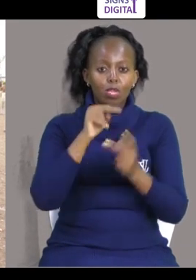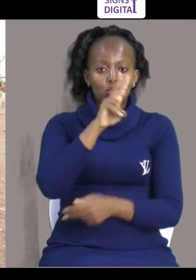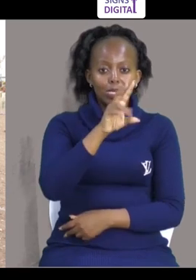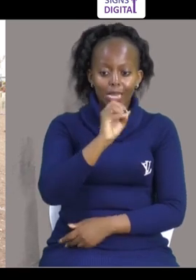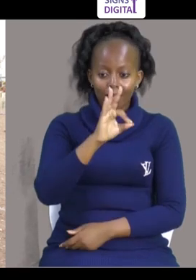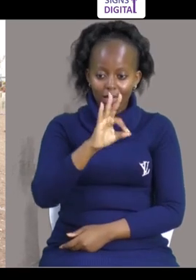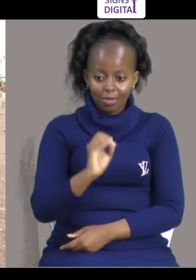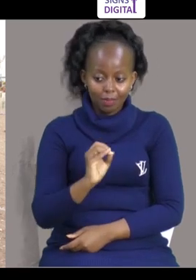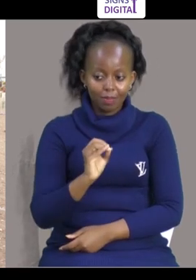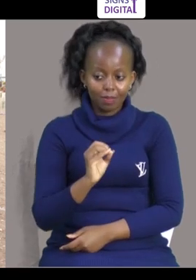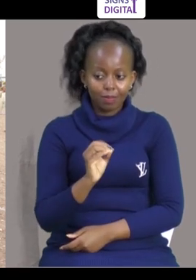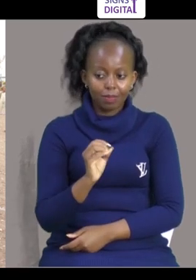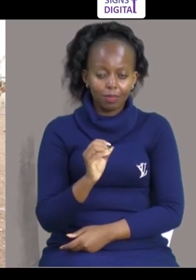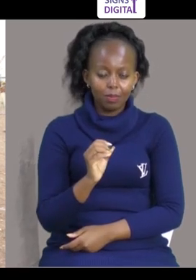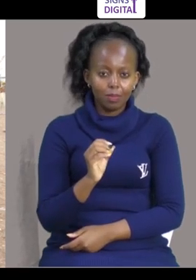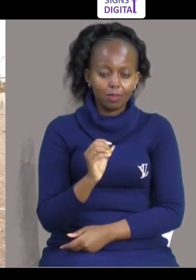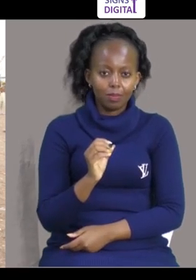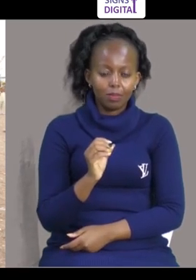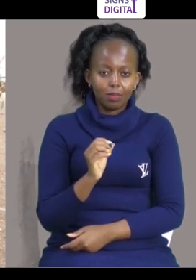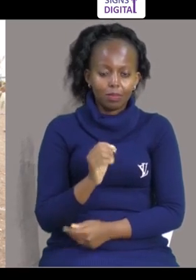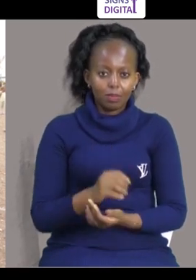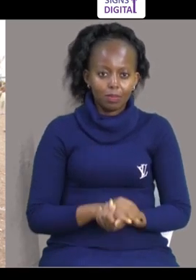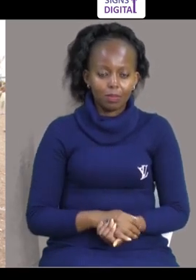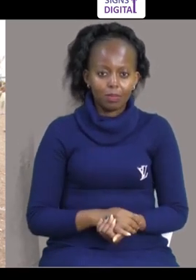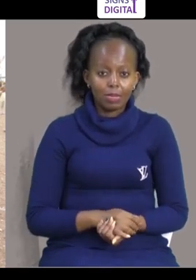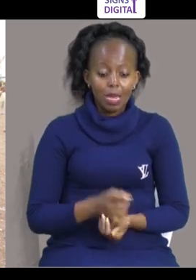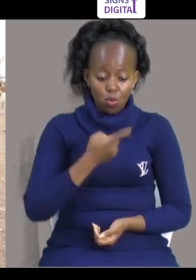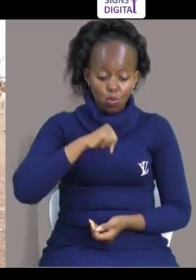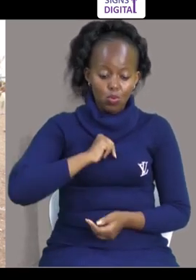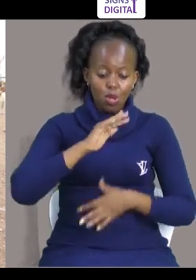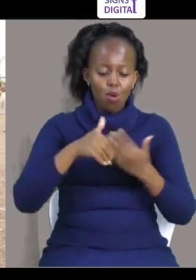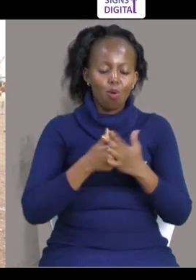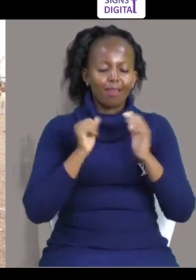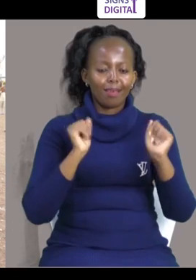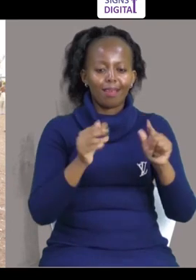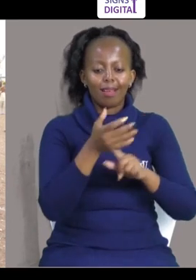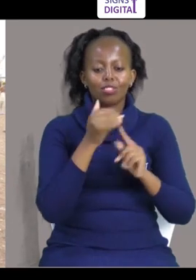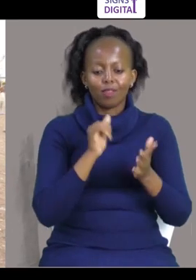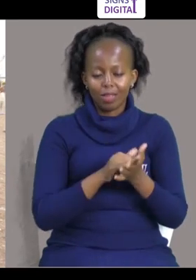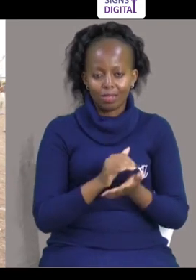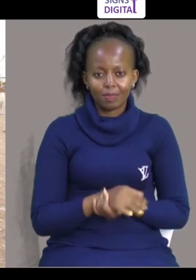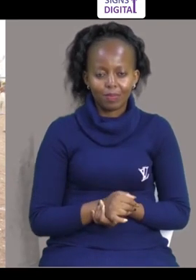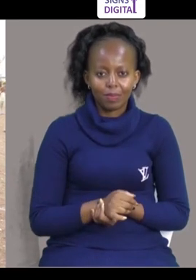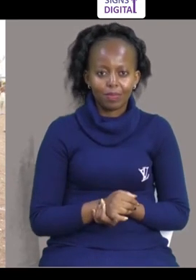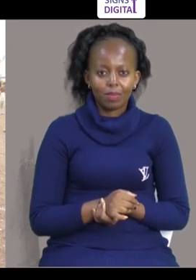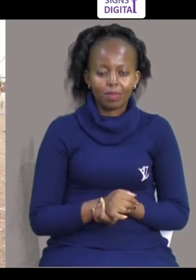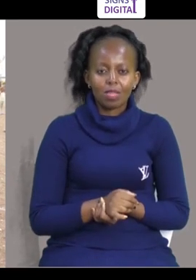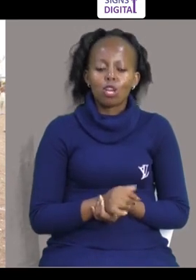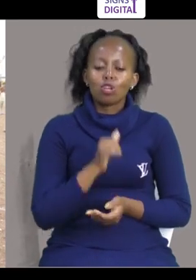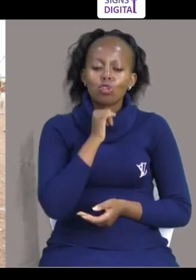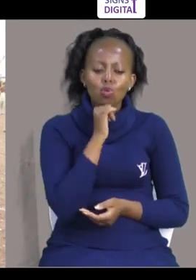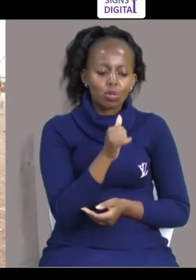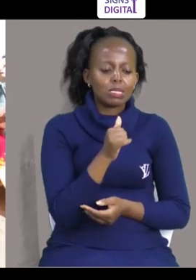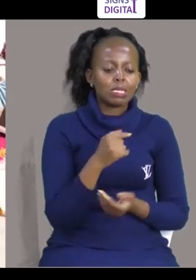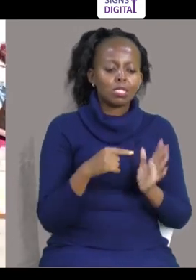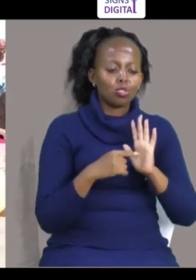constitution 2010 Tukisema vision 2013, this is whata tunapika hapo